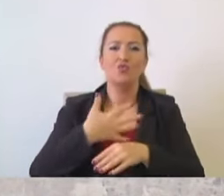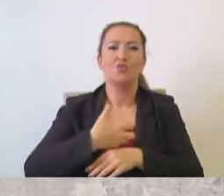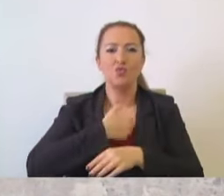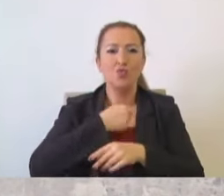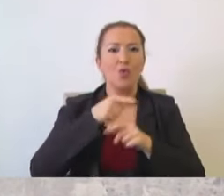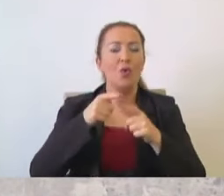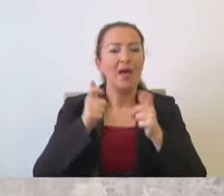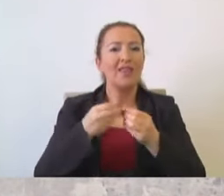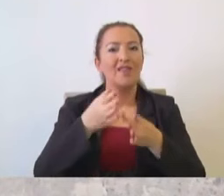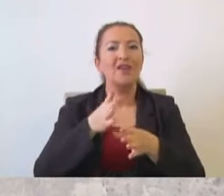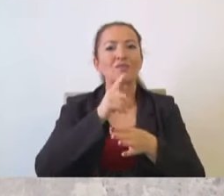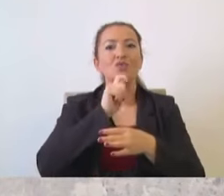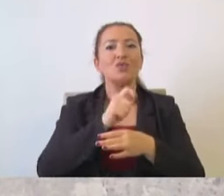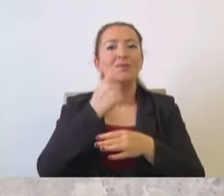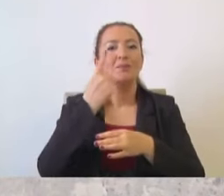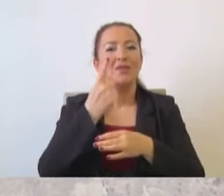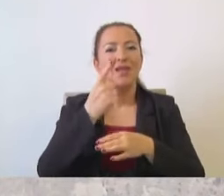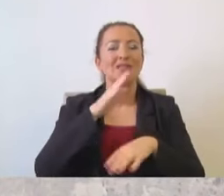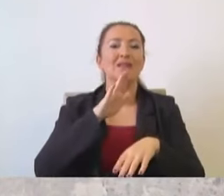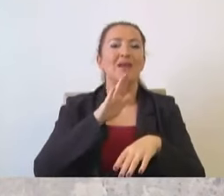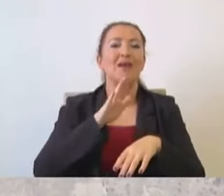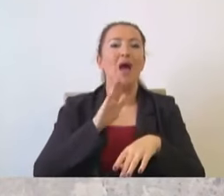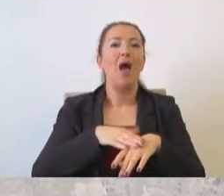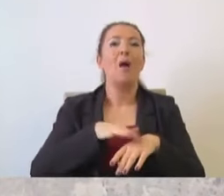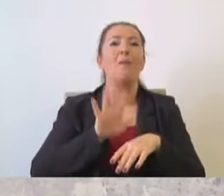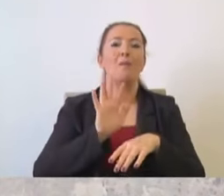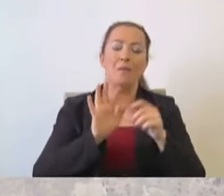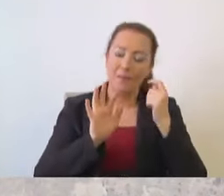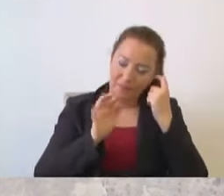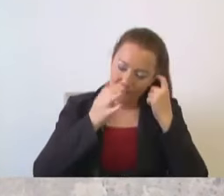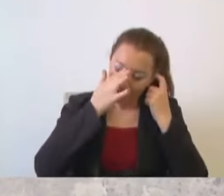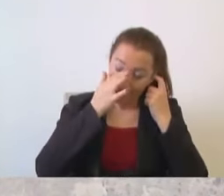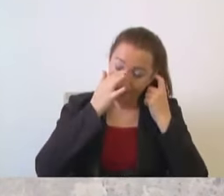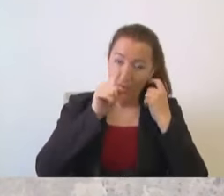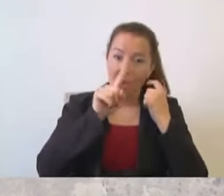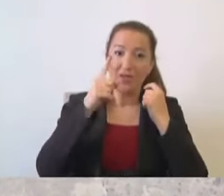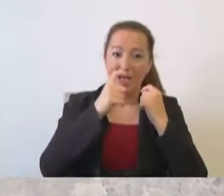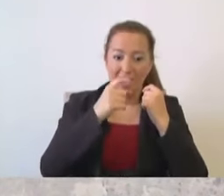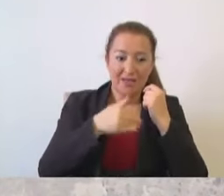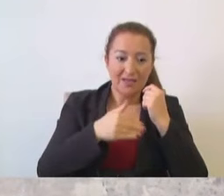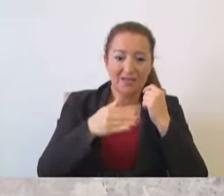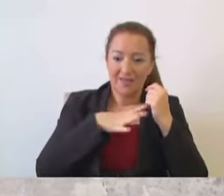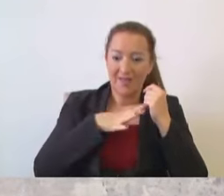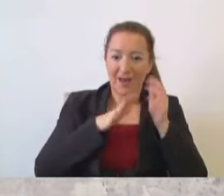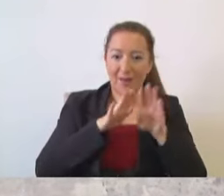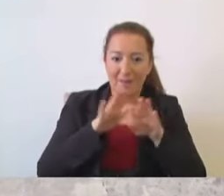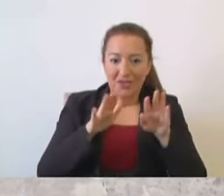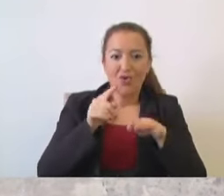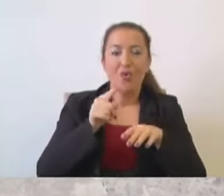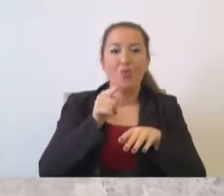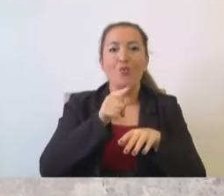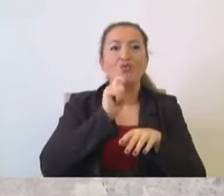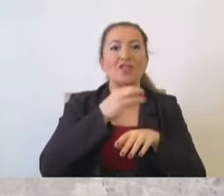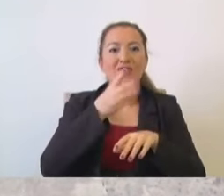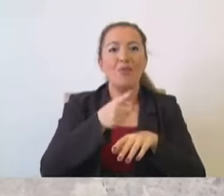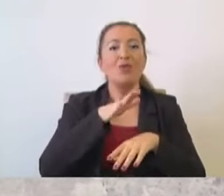verdiğimiz sözlerin bir tanesini yerine getirememiş durumdayım kalan 10 ay içerisinde. Onun için bu metro